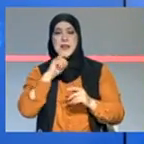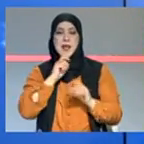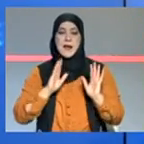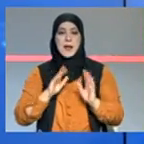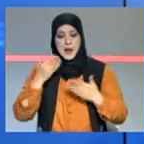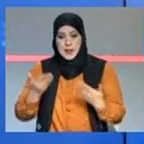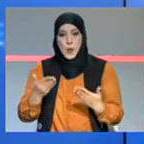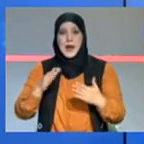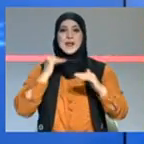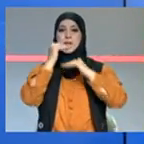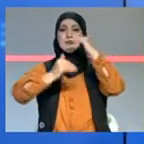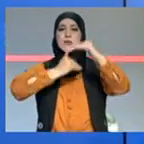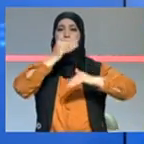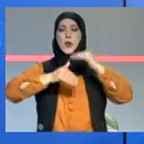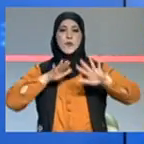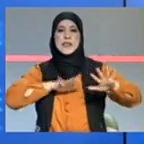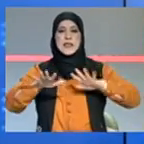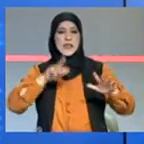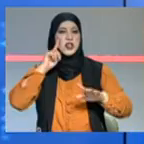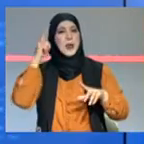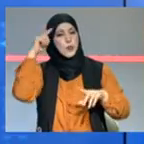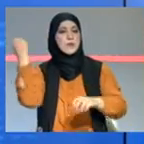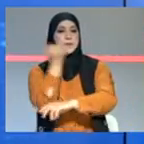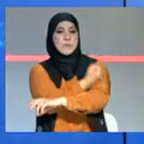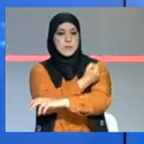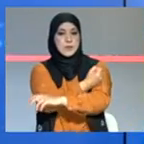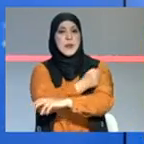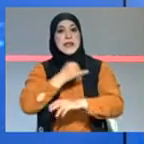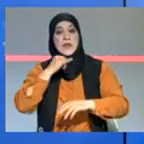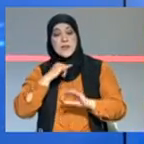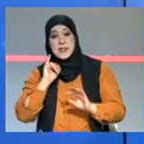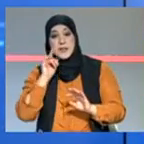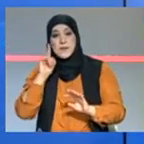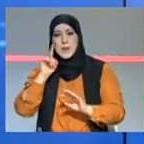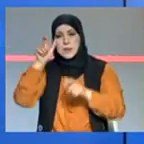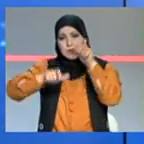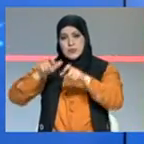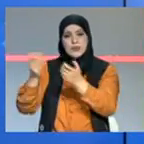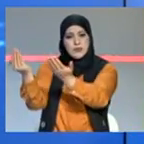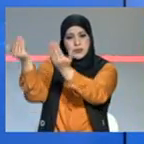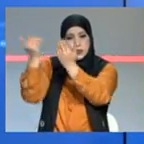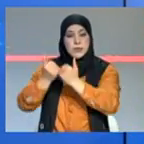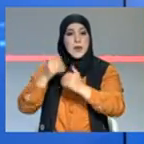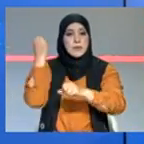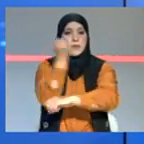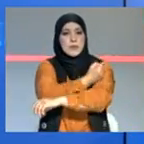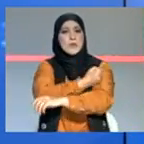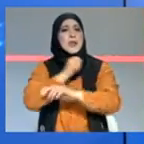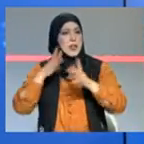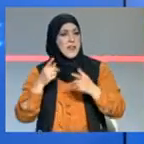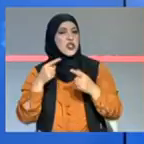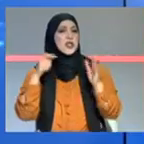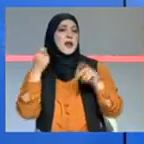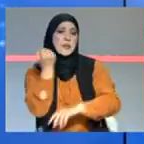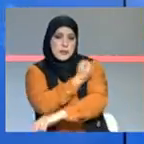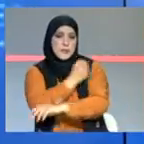استراتيجية لعملية التلقيح بيدها بصورة ما وقلي بشيشينة تلعجها كفاش بيصير الانتشار متاعه كفاش بيصير استعماله